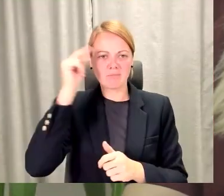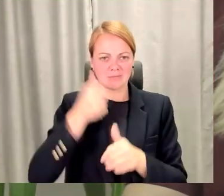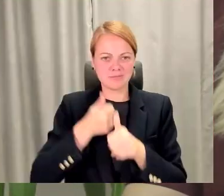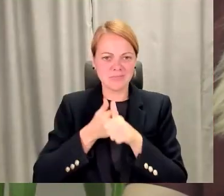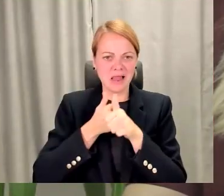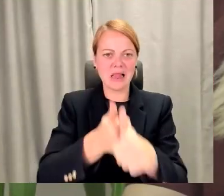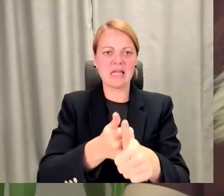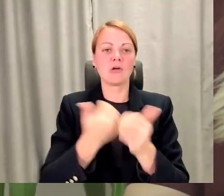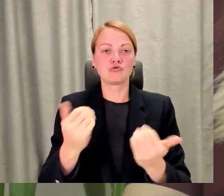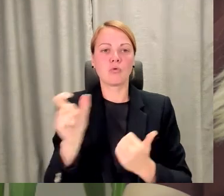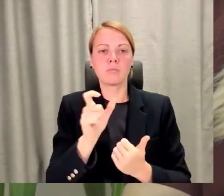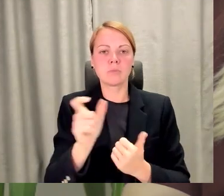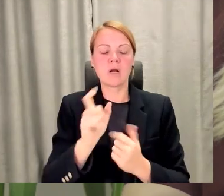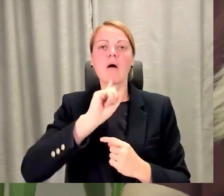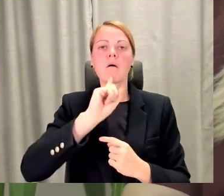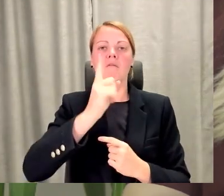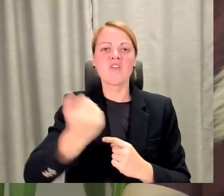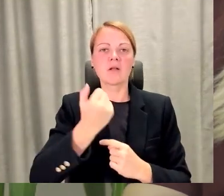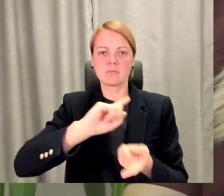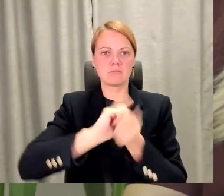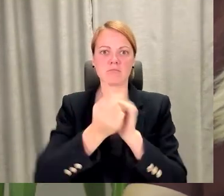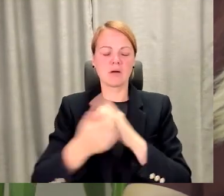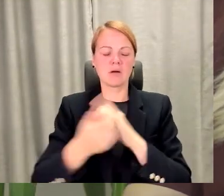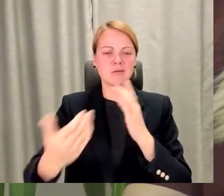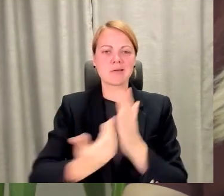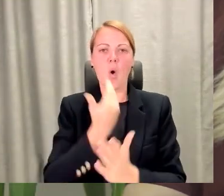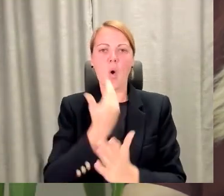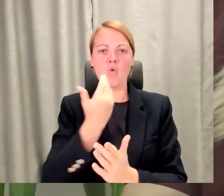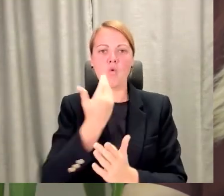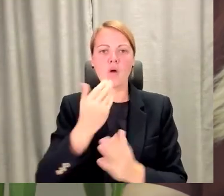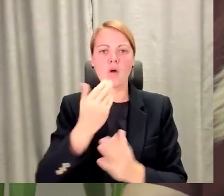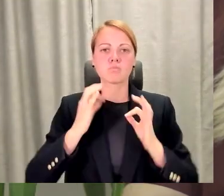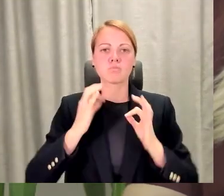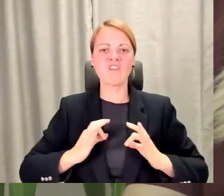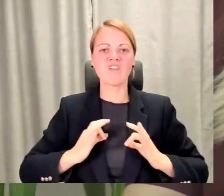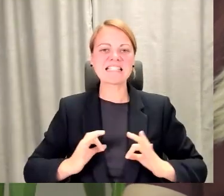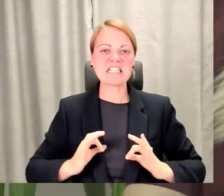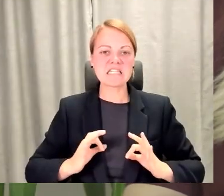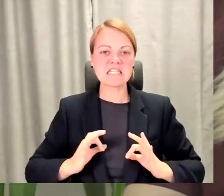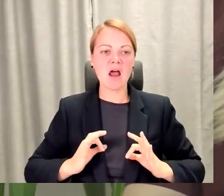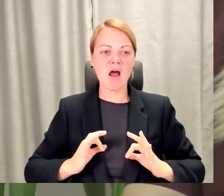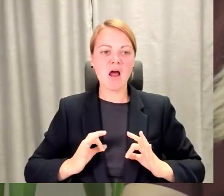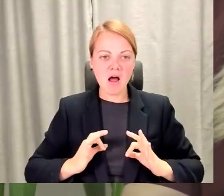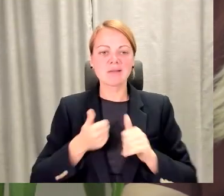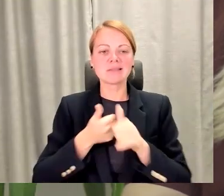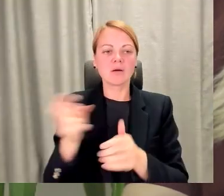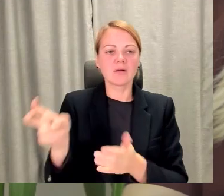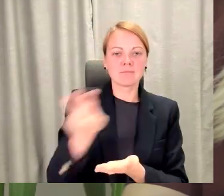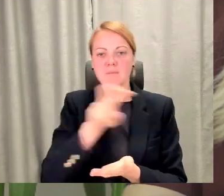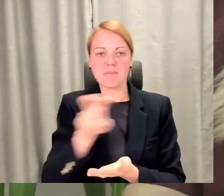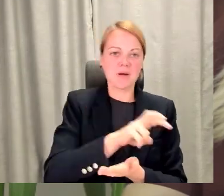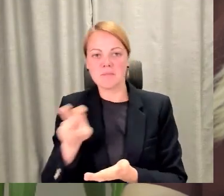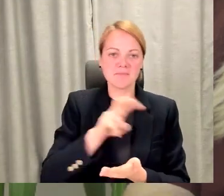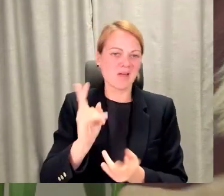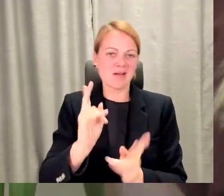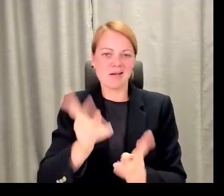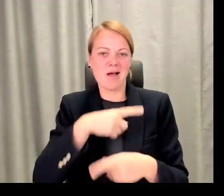kaut kur esi pilnīgi jaunā profesijā, līdz to tam seko visam līdz un tu var lēkāt starp profesijām, visām citām līdzām, kā tu gribi un izglītīgi palīdz to tikai dabūtas